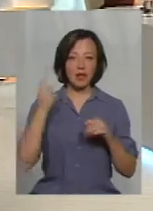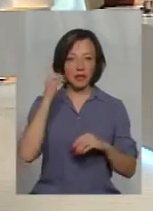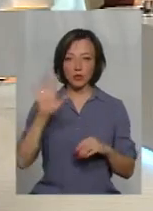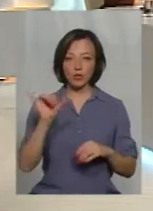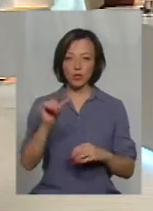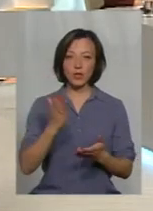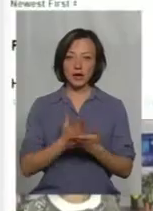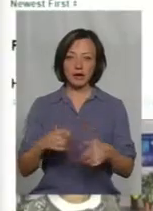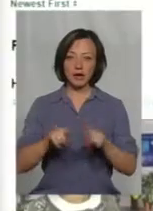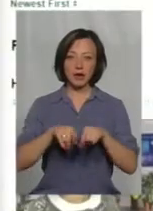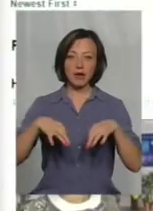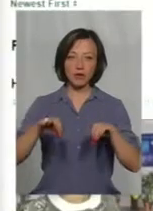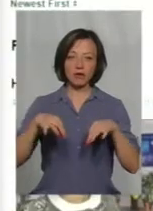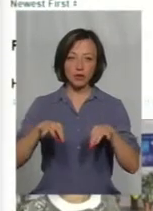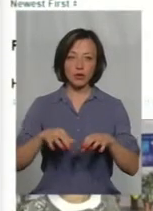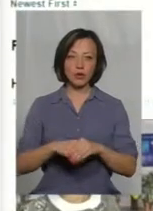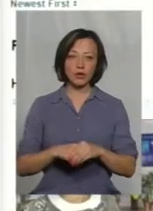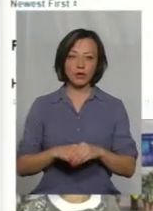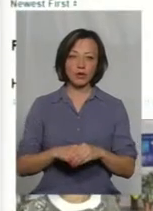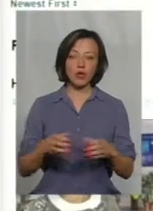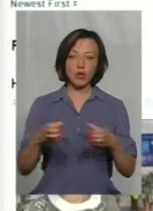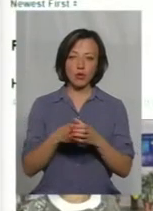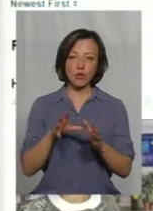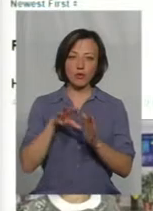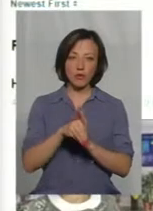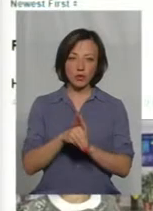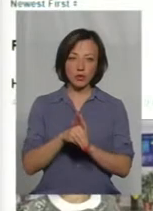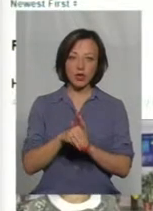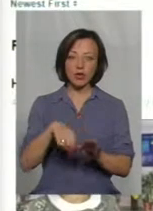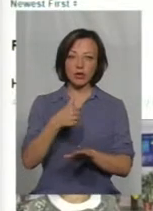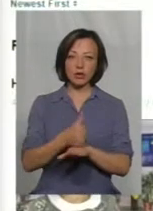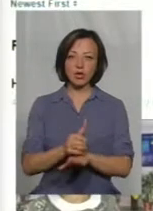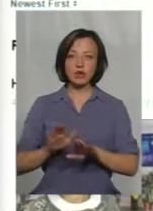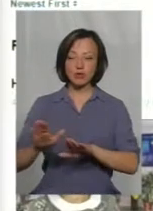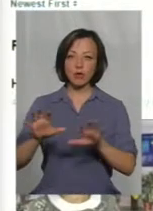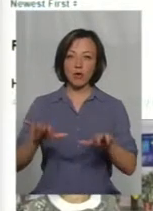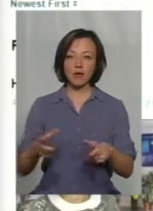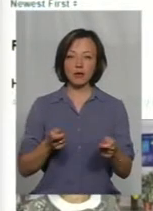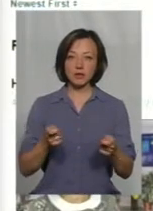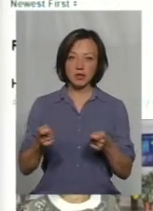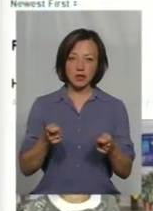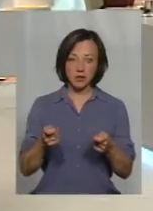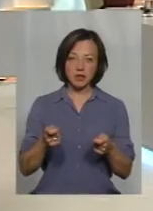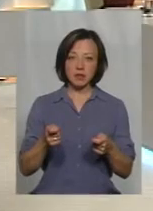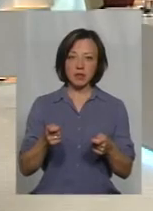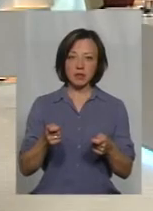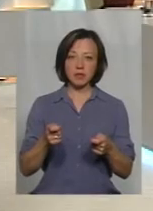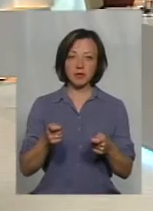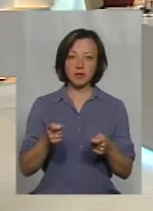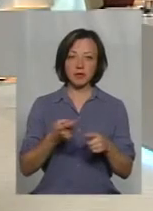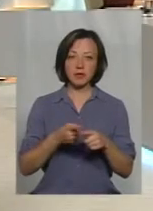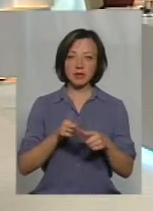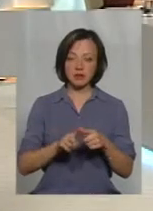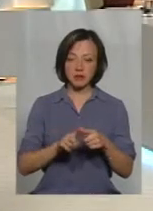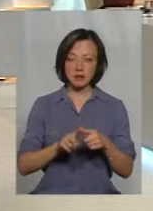є гуманітарні авто. Групу, робоча група, очолює заступник голови обласної державної адміністрації, курірує гуманітарну